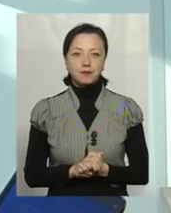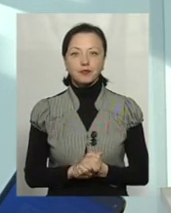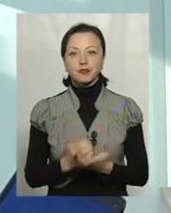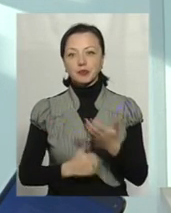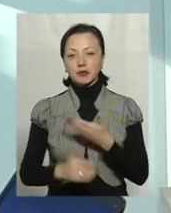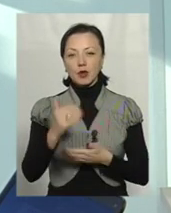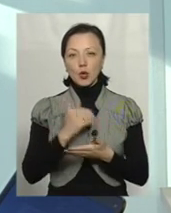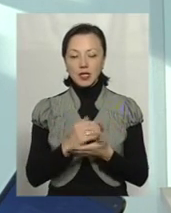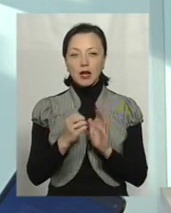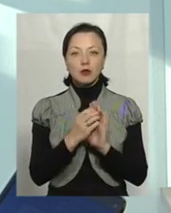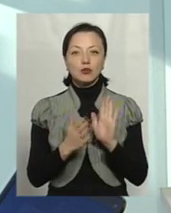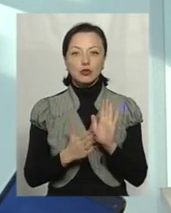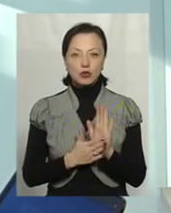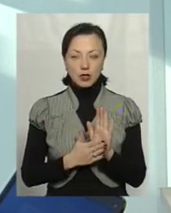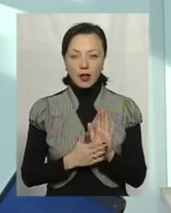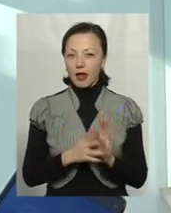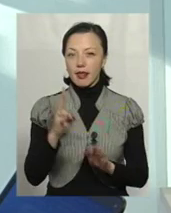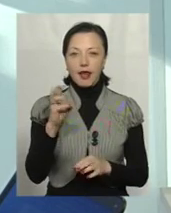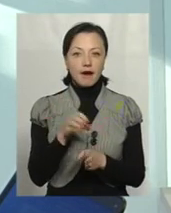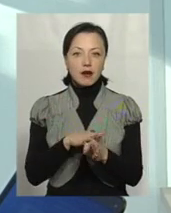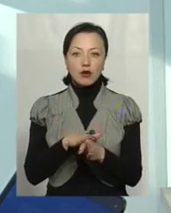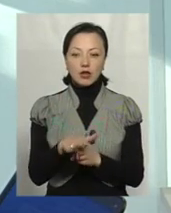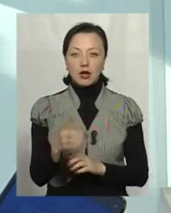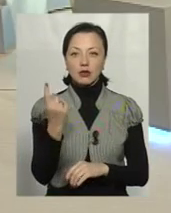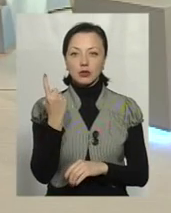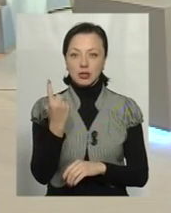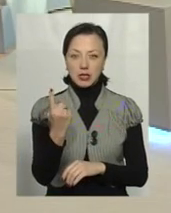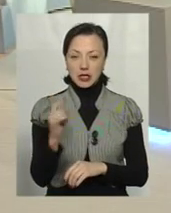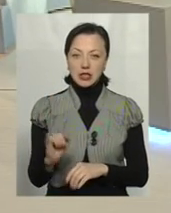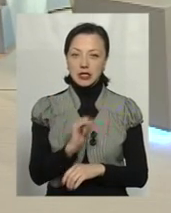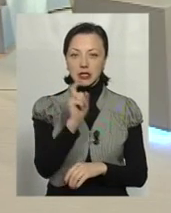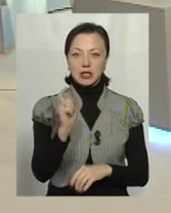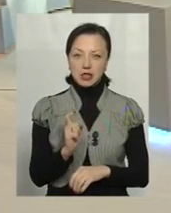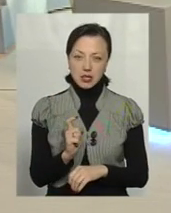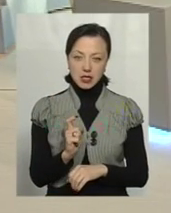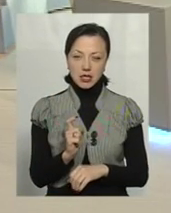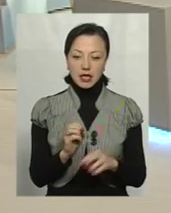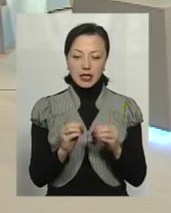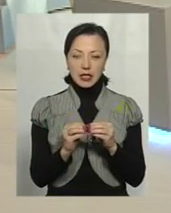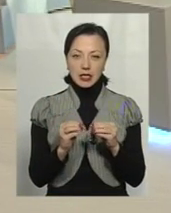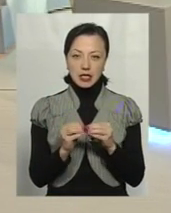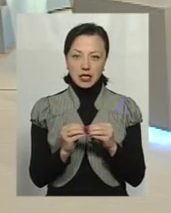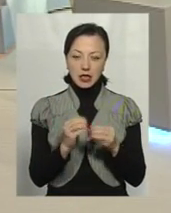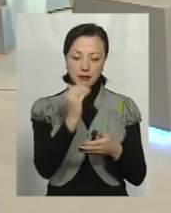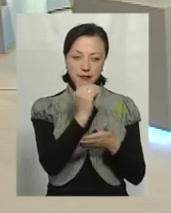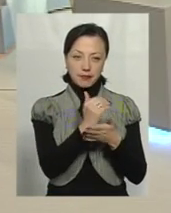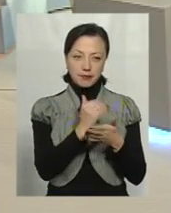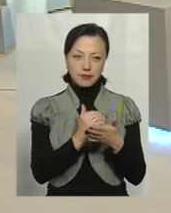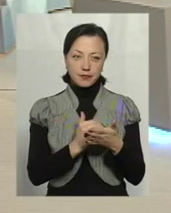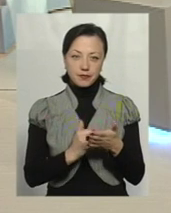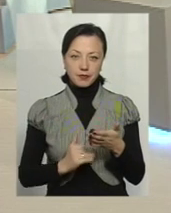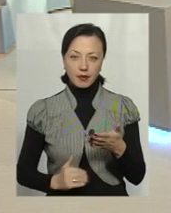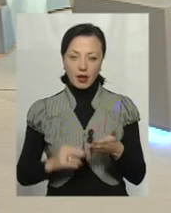пункт, звичайно, економічного розділу – невиконання однієї з 10 цифр економічного